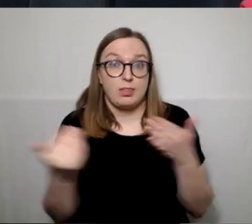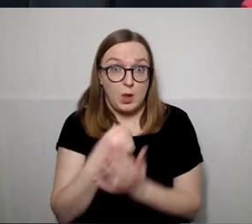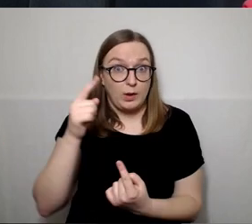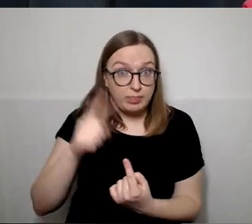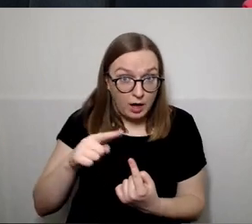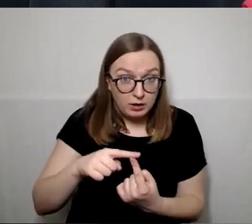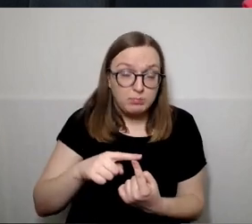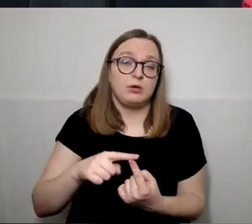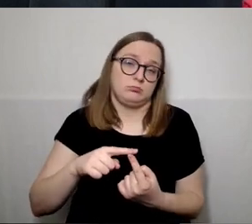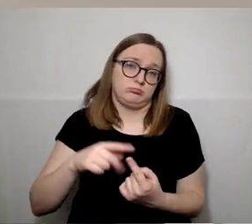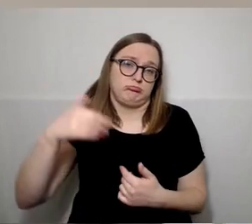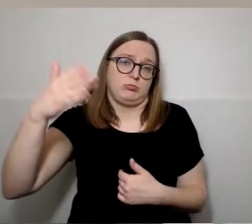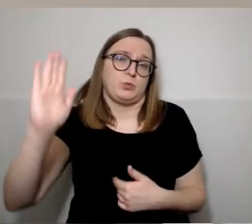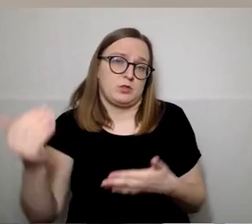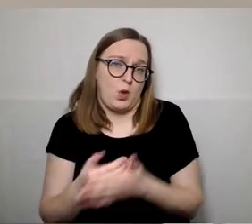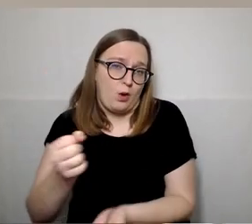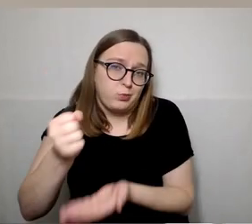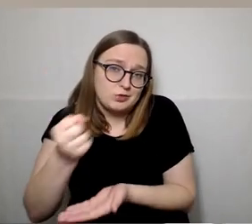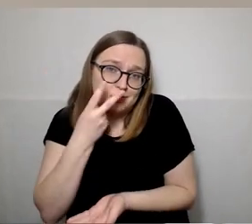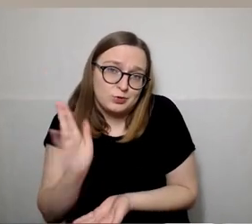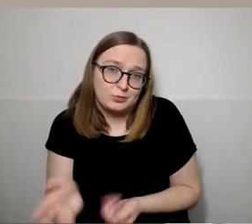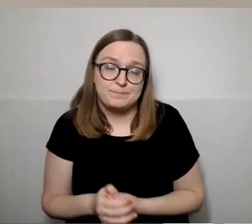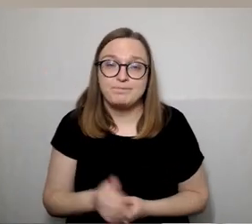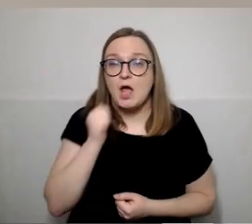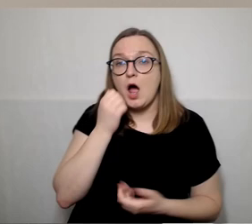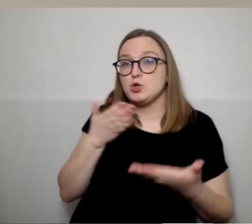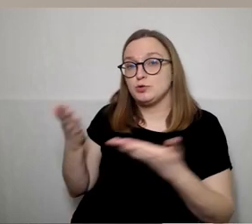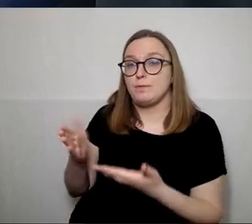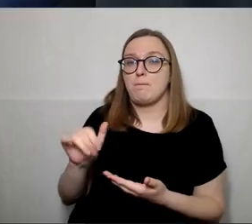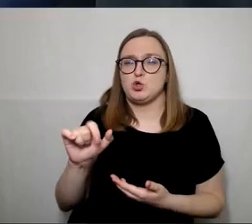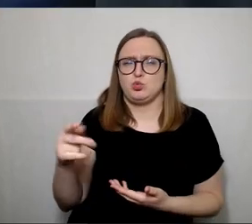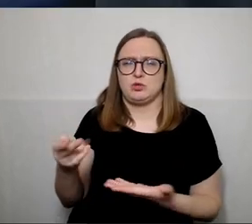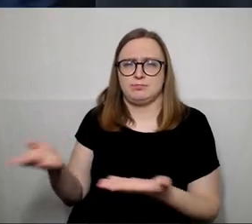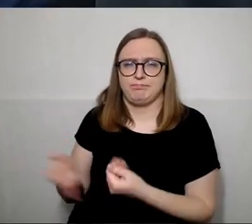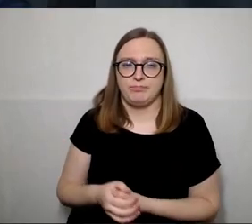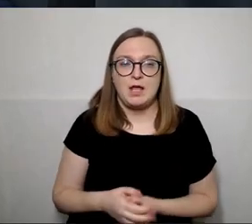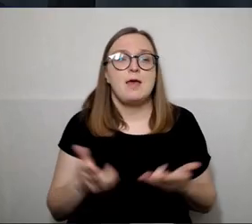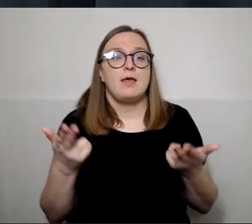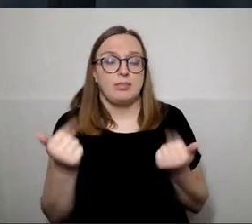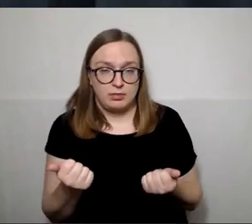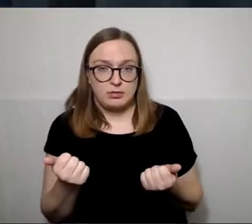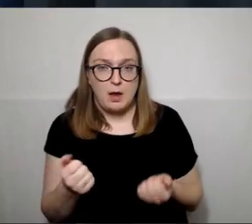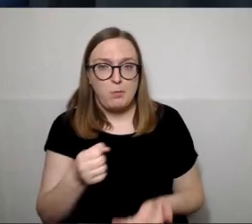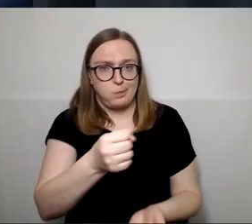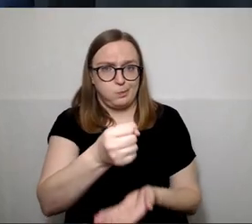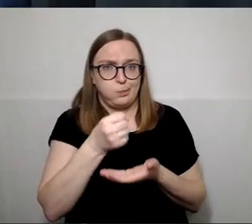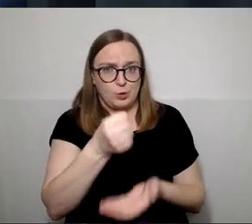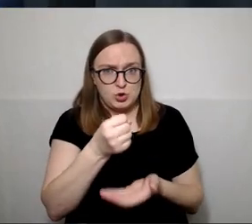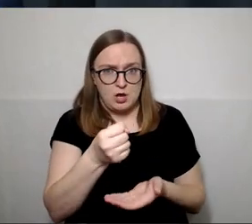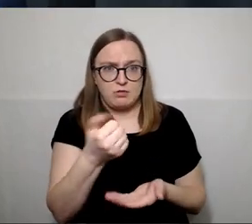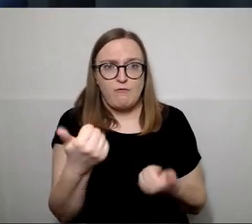bus nauji biudžetai. Ačiū. Ir ponia Balčionai, prašau, jūsų minutė. Taip, biudžets tai yra toks gyvas